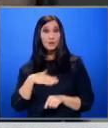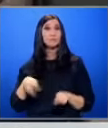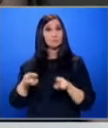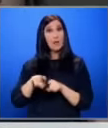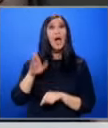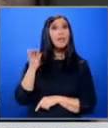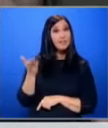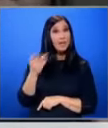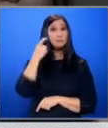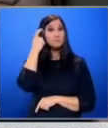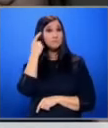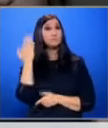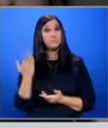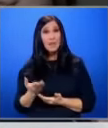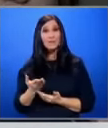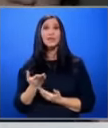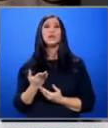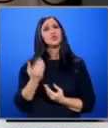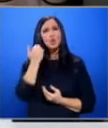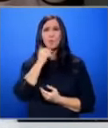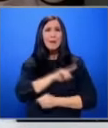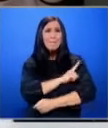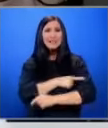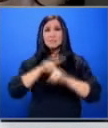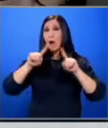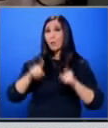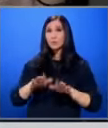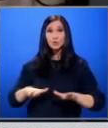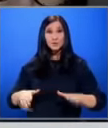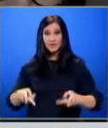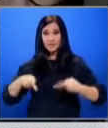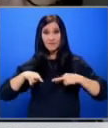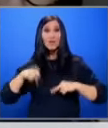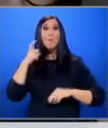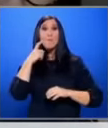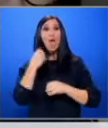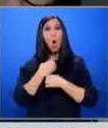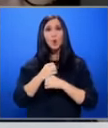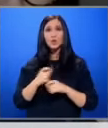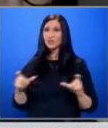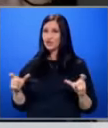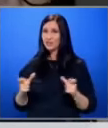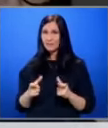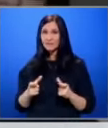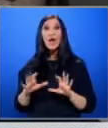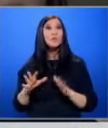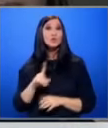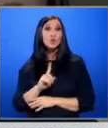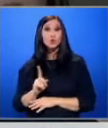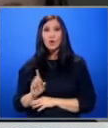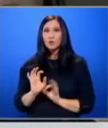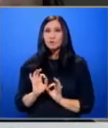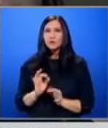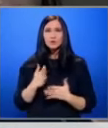и те смятат, че е добре, максимално бързо децата да се върнат на биологичните си семейства. Нещо, за което